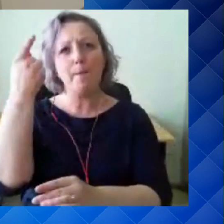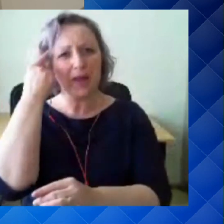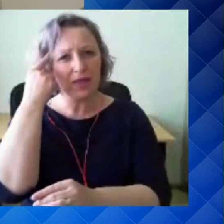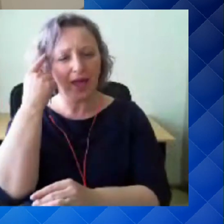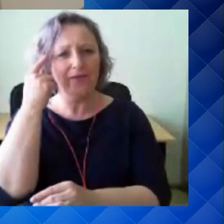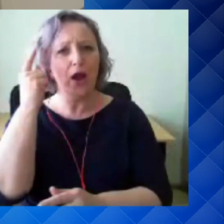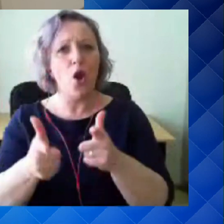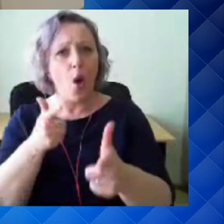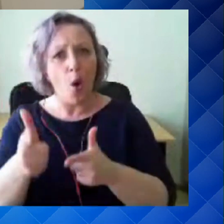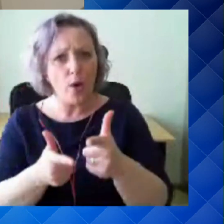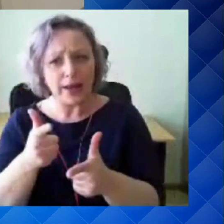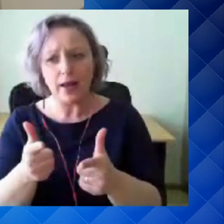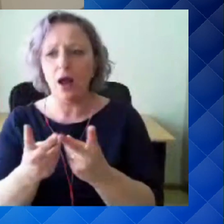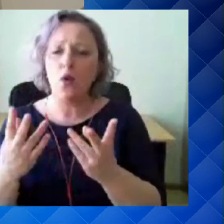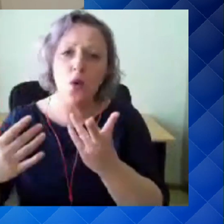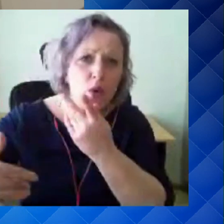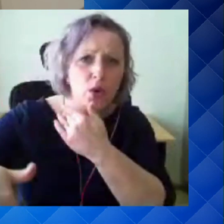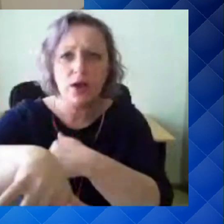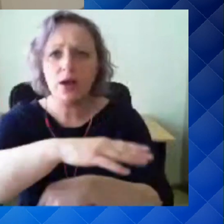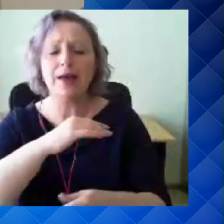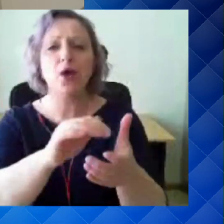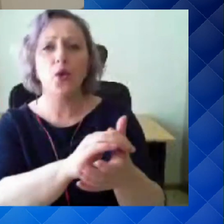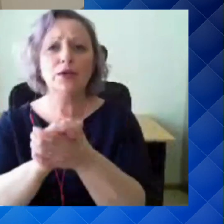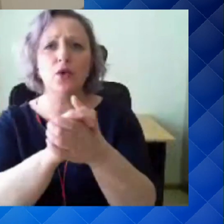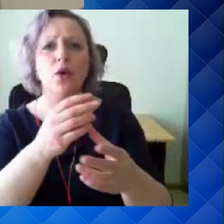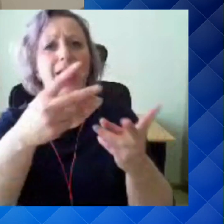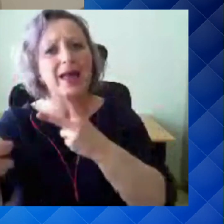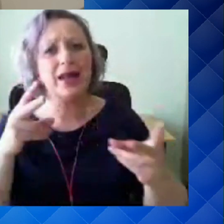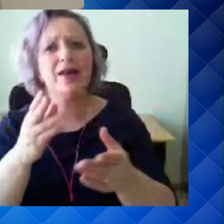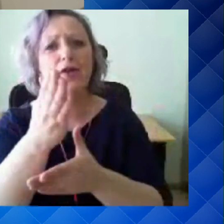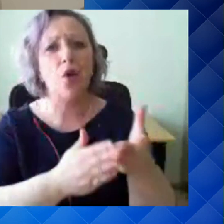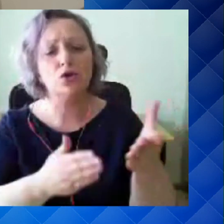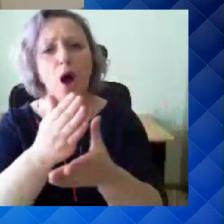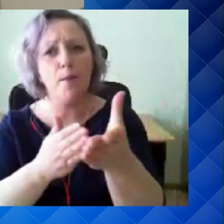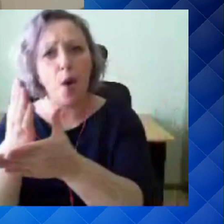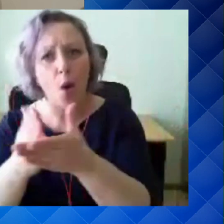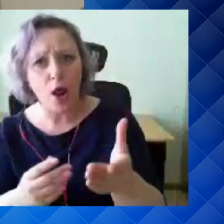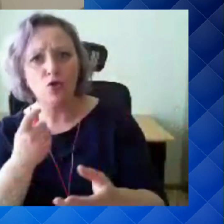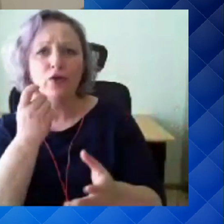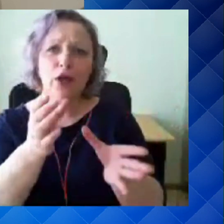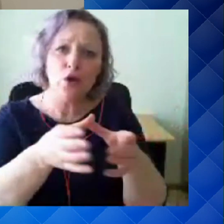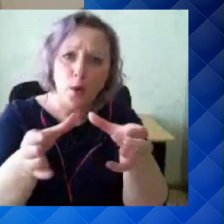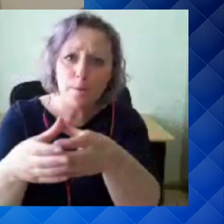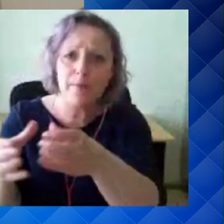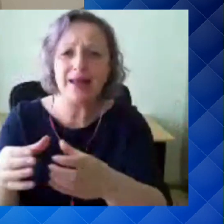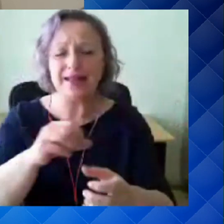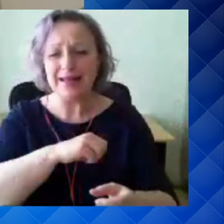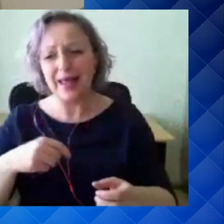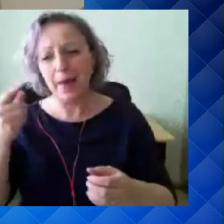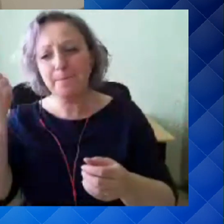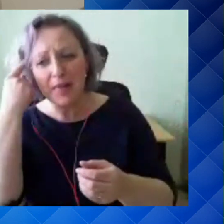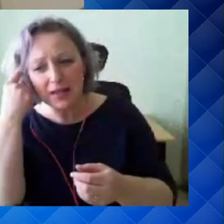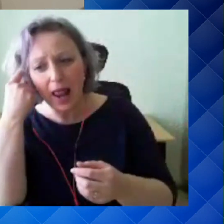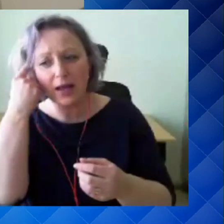on, et kõik need ühiskonna erinevad osapooled uvigruppid, organisatsioonid, üksikisikud mõtleksid ise läbi, mis on need